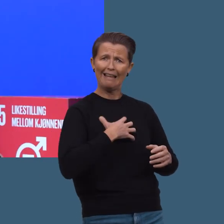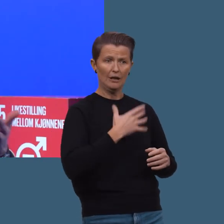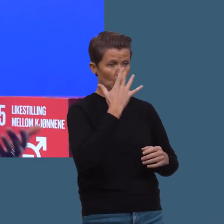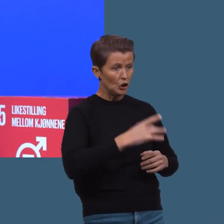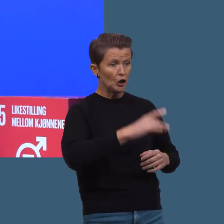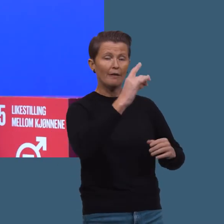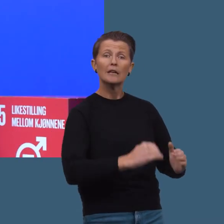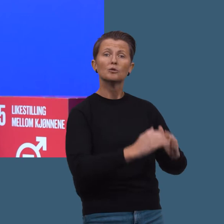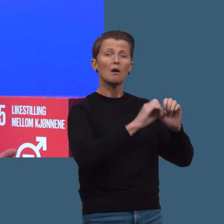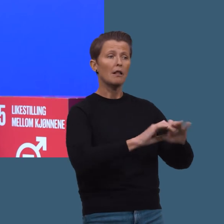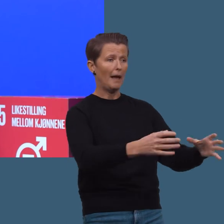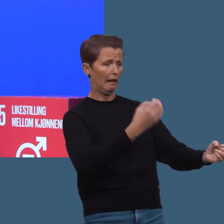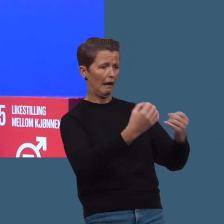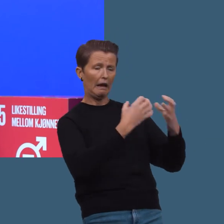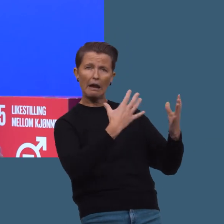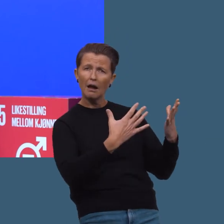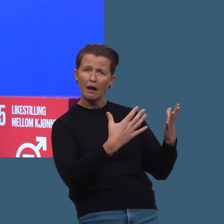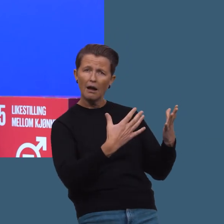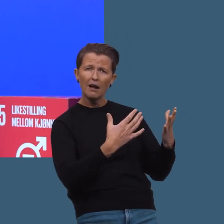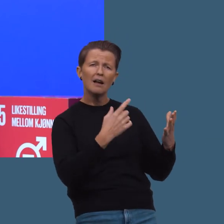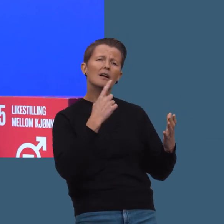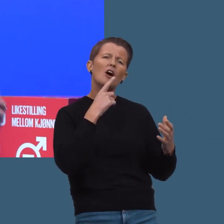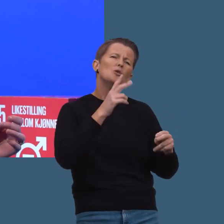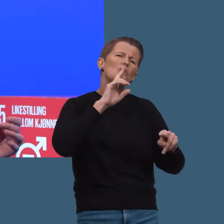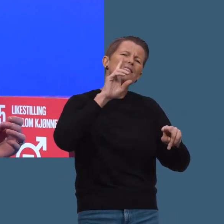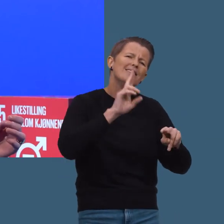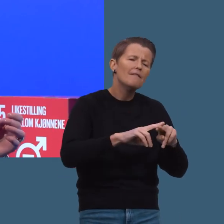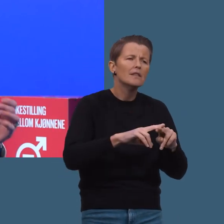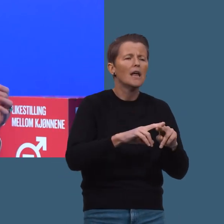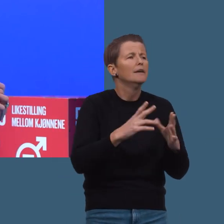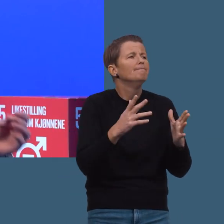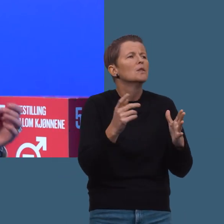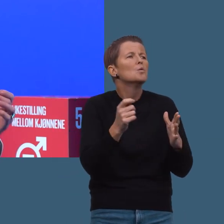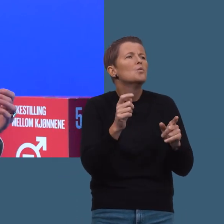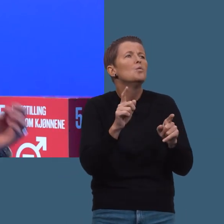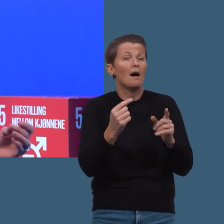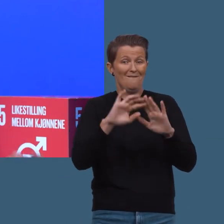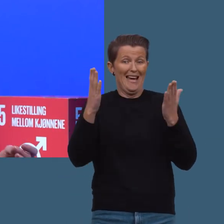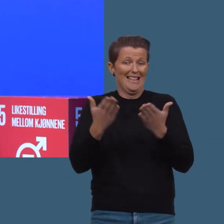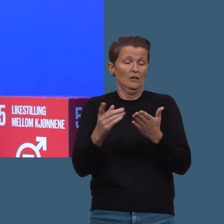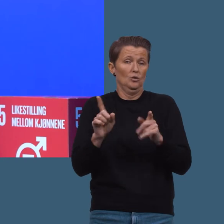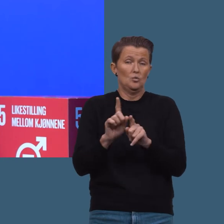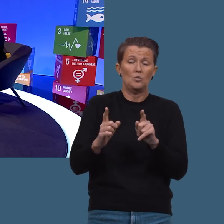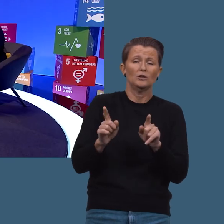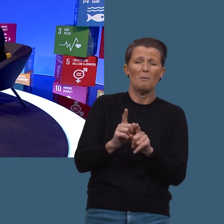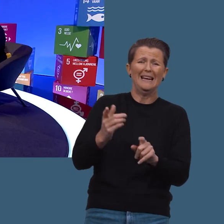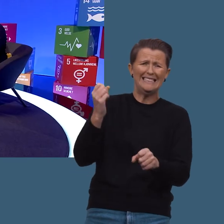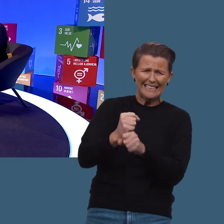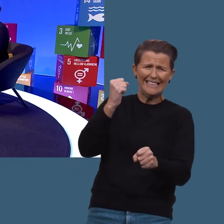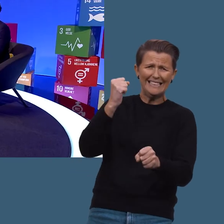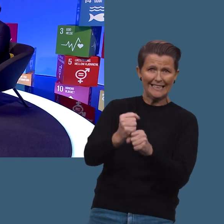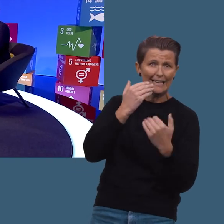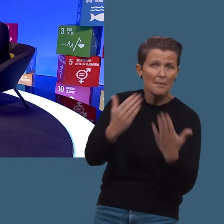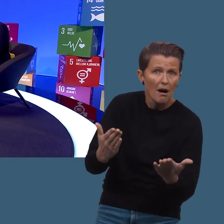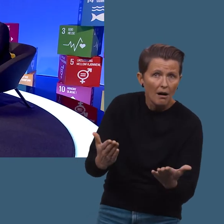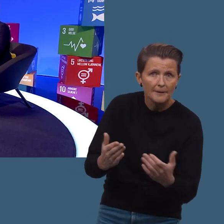Man får det med seg i nyhetene, på sosiale medier. Kan du nevne noen ting med det som skjer i verden nå som bare er